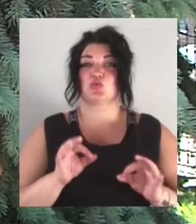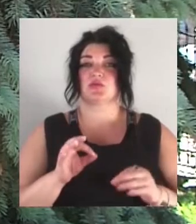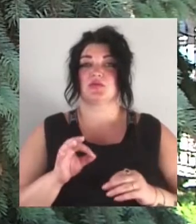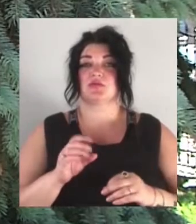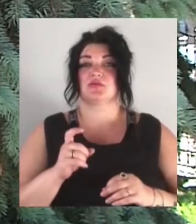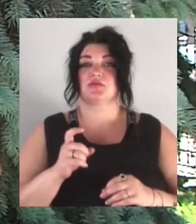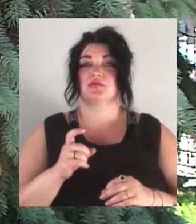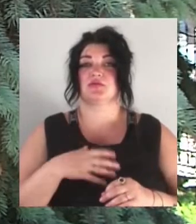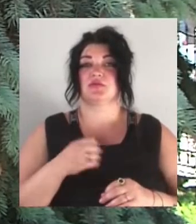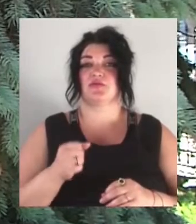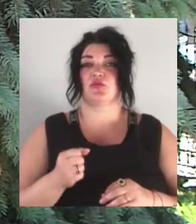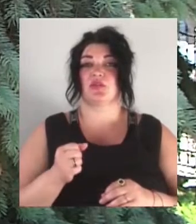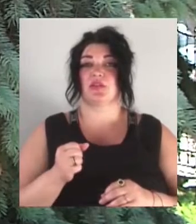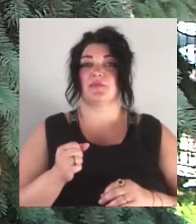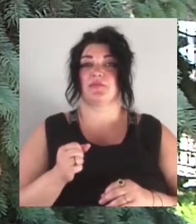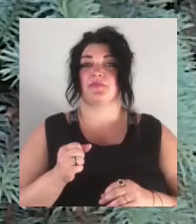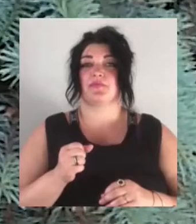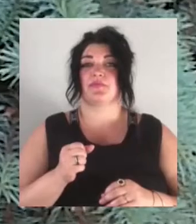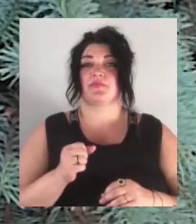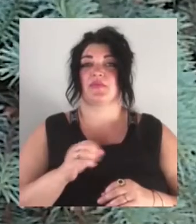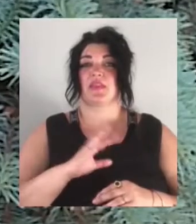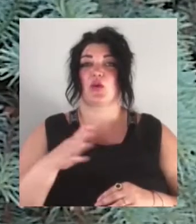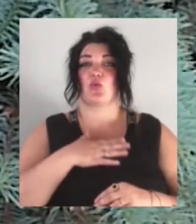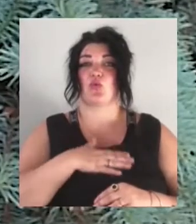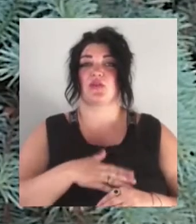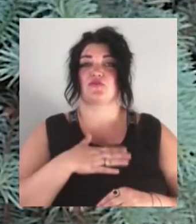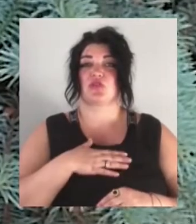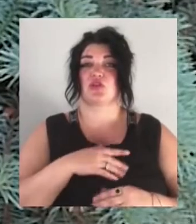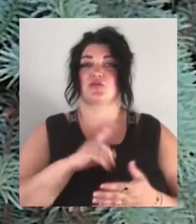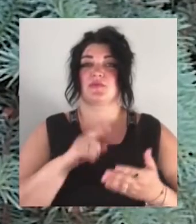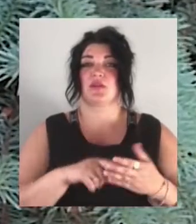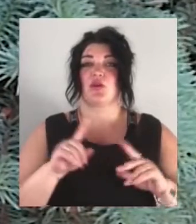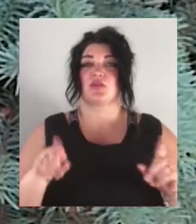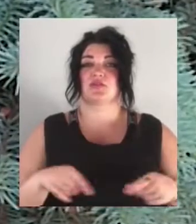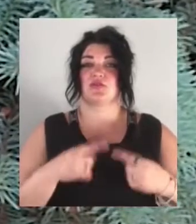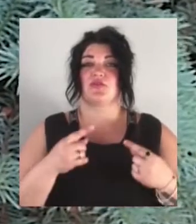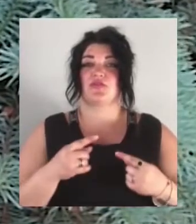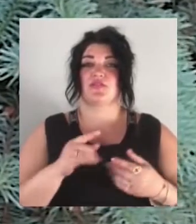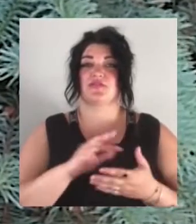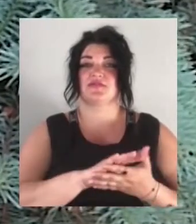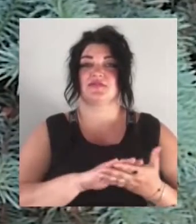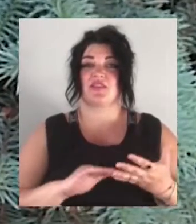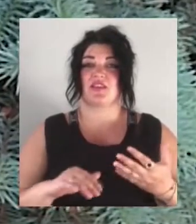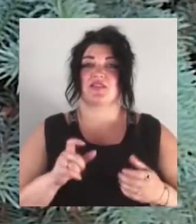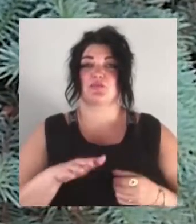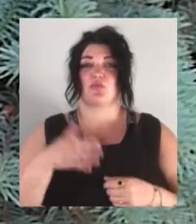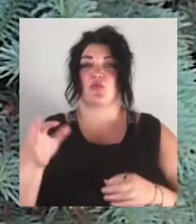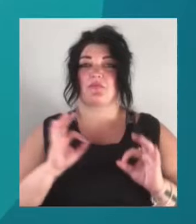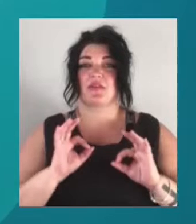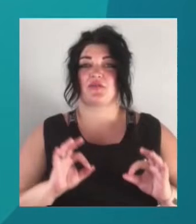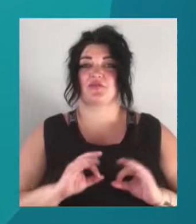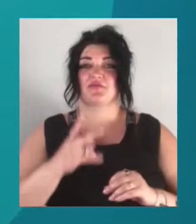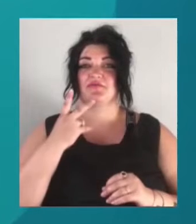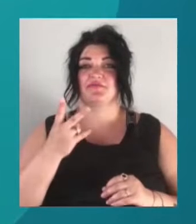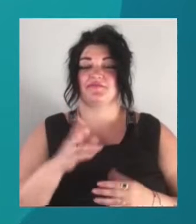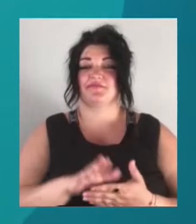погодив вже наші клопотання. Організоване зливання як з боку прокуратури, так і з боку суддів.